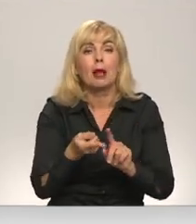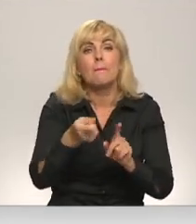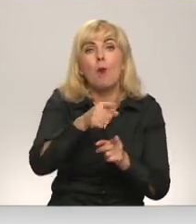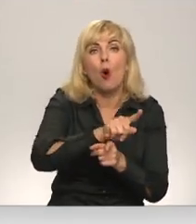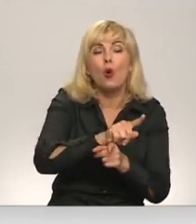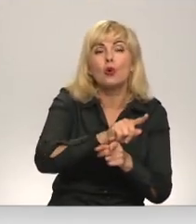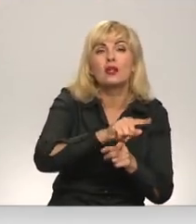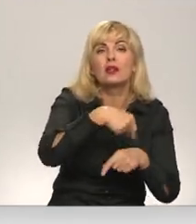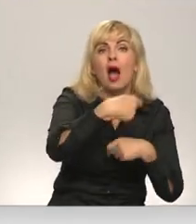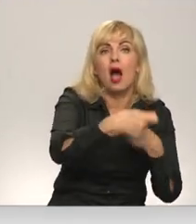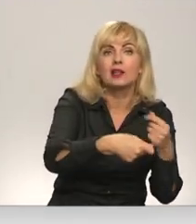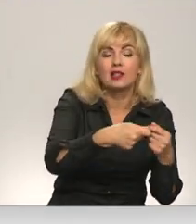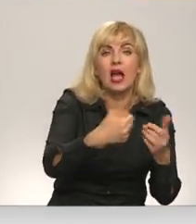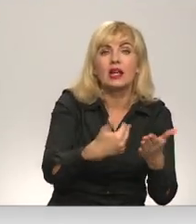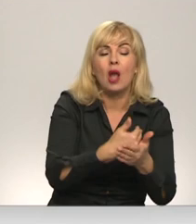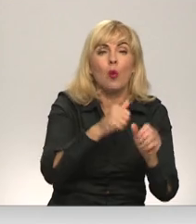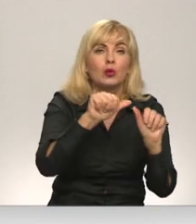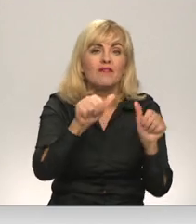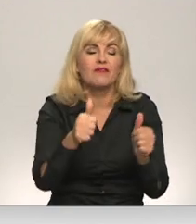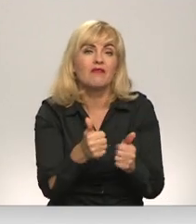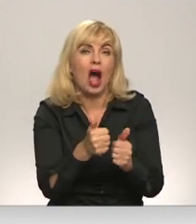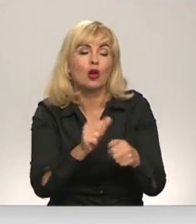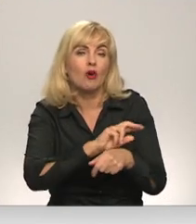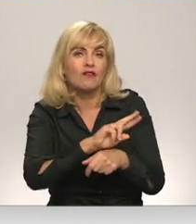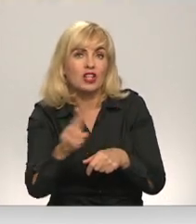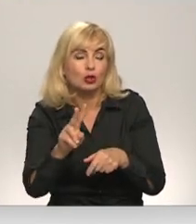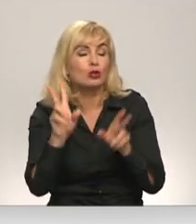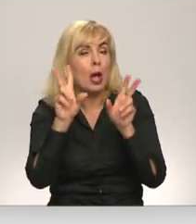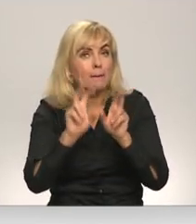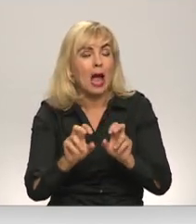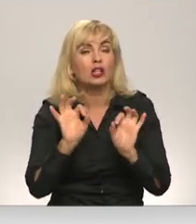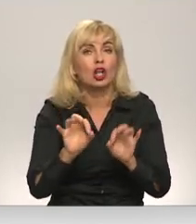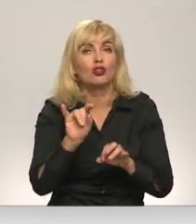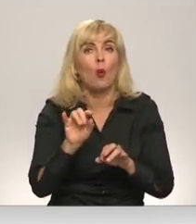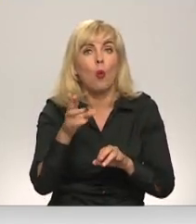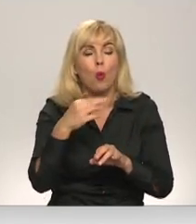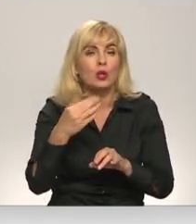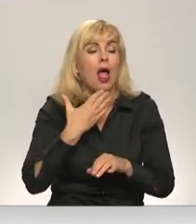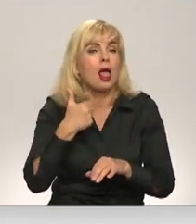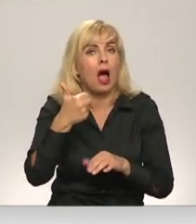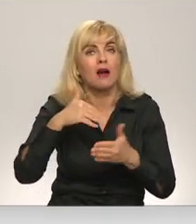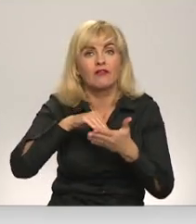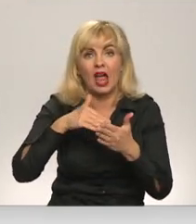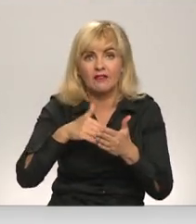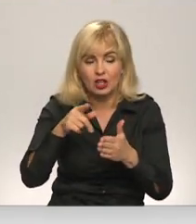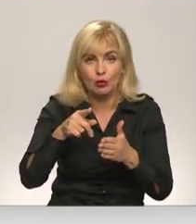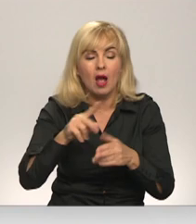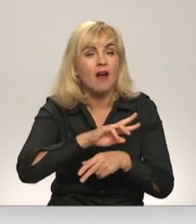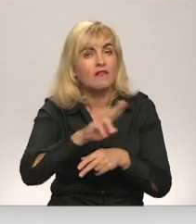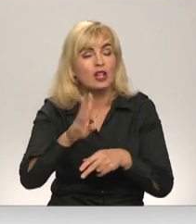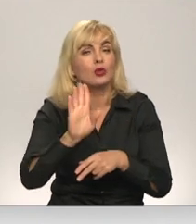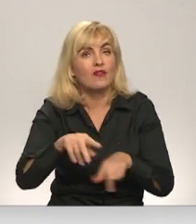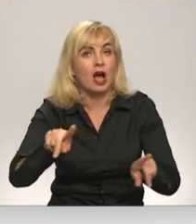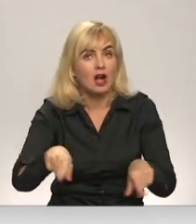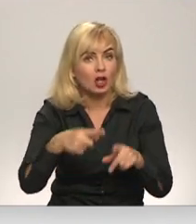jaunu bīstamu vīrusu variantu. Arī citi pētījumi liecinot, ka tieši ūdeles esot labvēlīga vida, kurā vīrusam attīstīties.